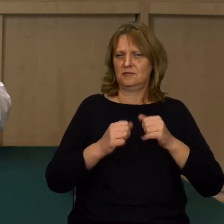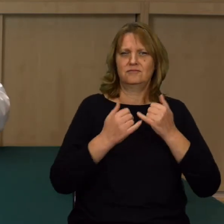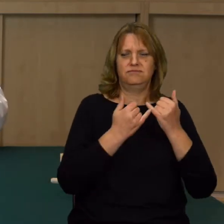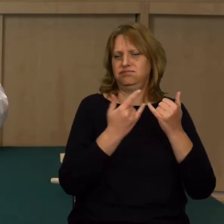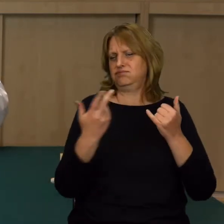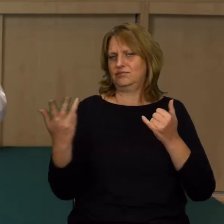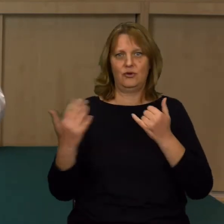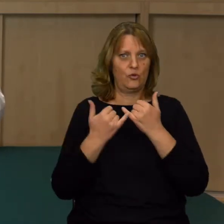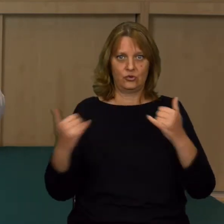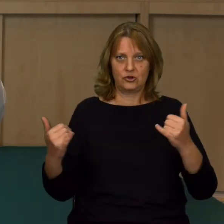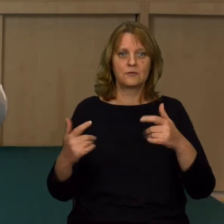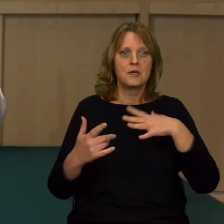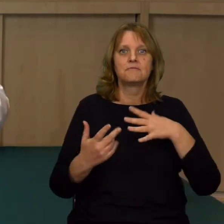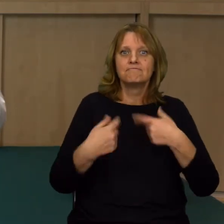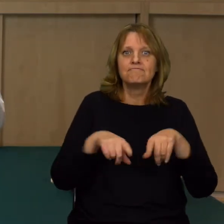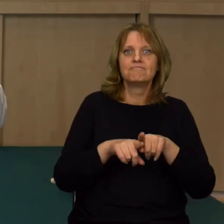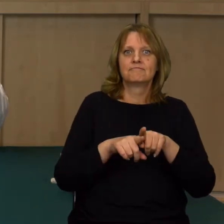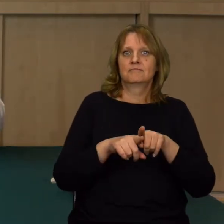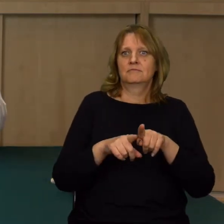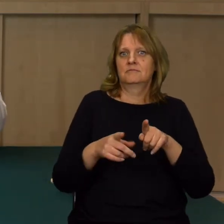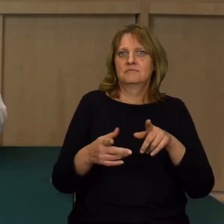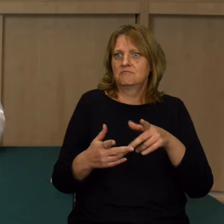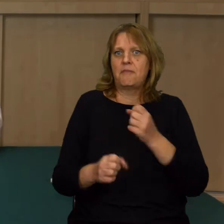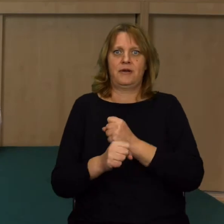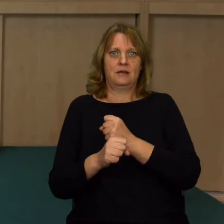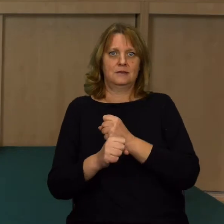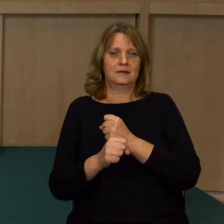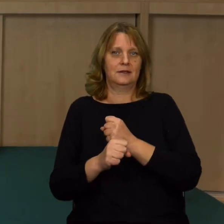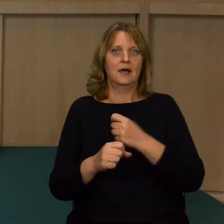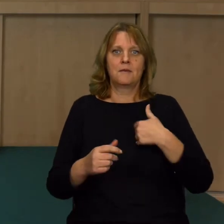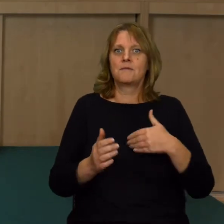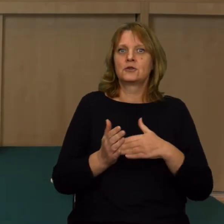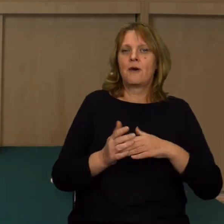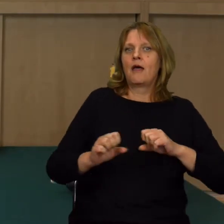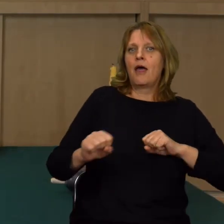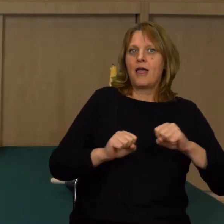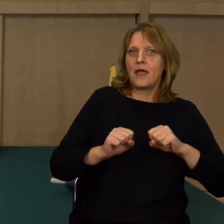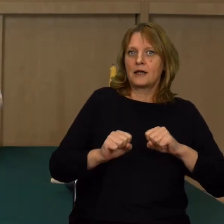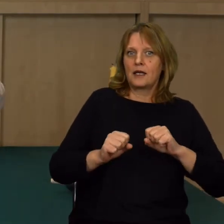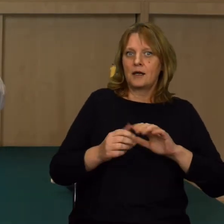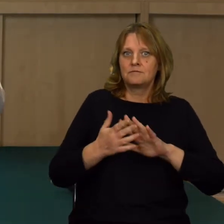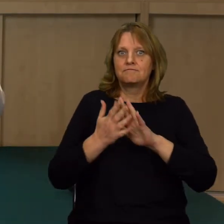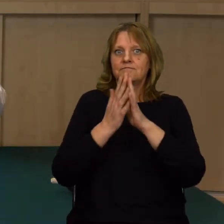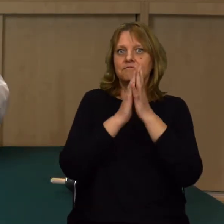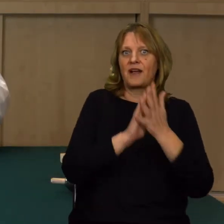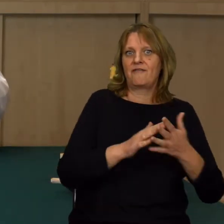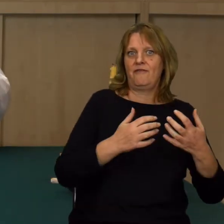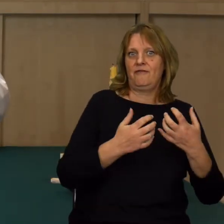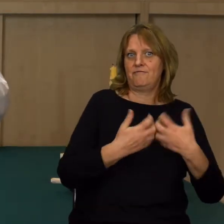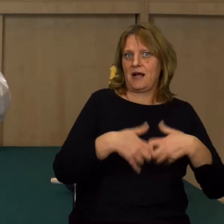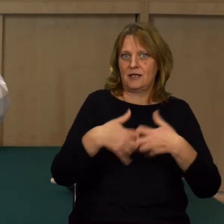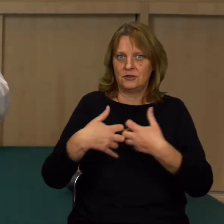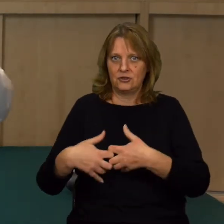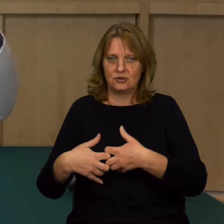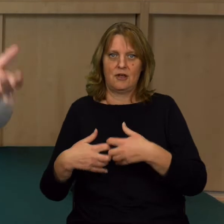rodzajów energii. Do tego, żeby wykonywać nawet za nas jakąś pracę. Potrzebujemy energię, którą zamienimy w energię jakąś mechaniczną. Gdy